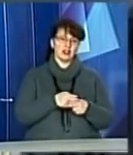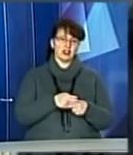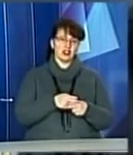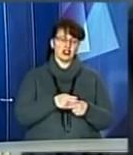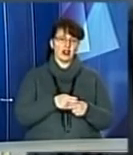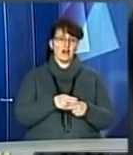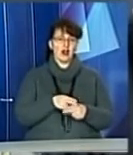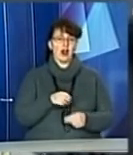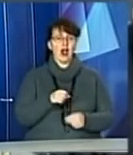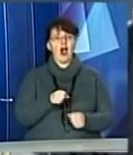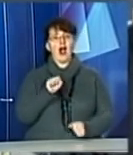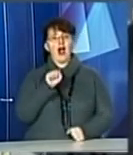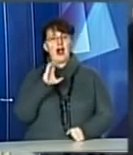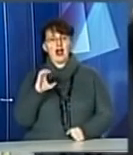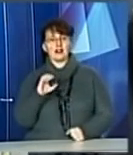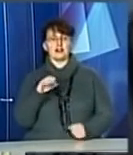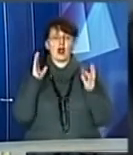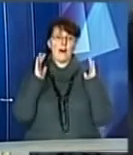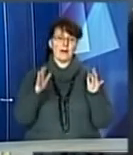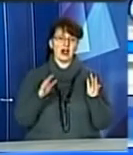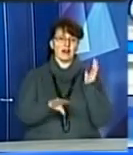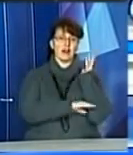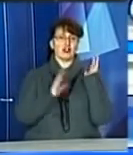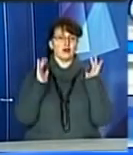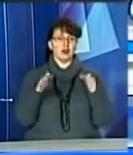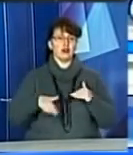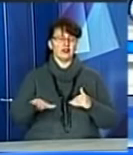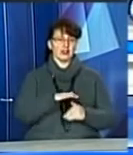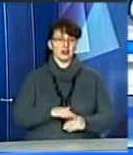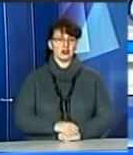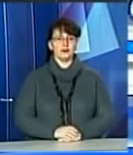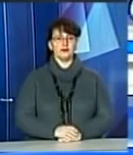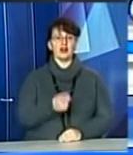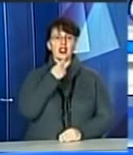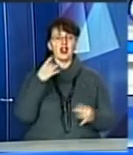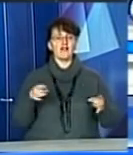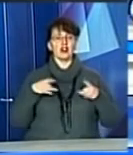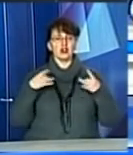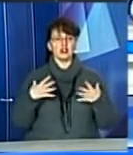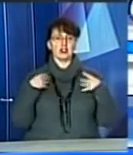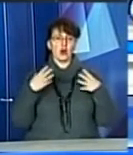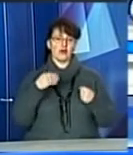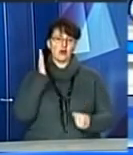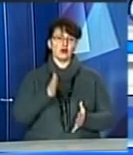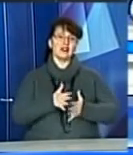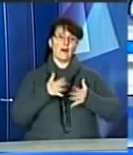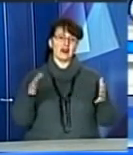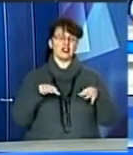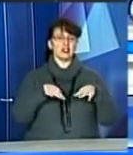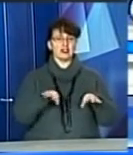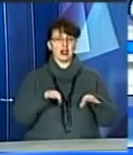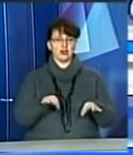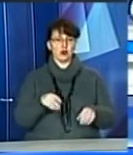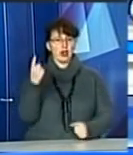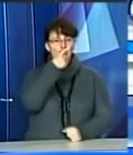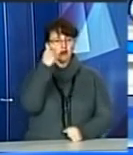автовокзали, парки, лісопаркові зони. На Великодні свята у Львові буде більше транспорту. Як